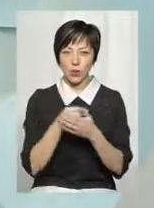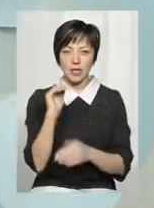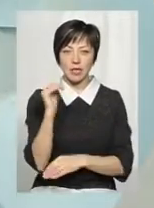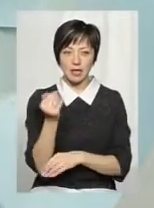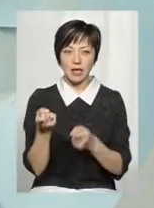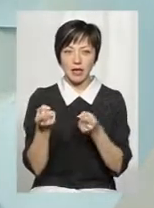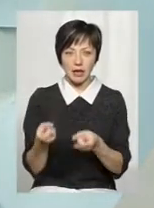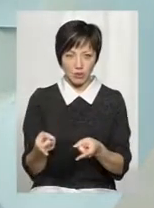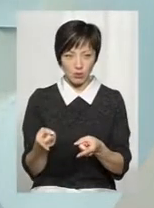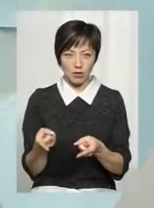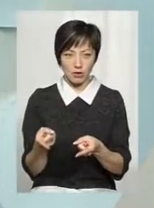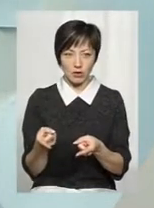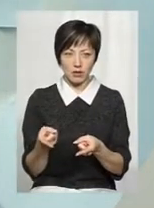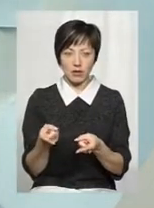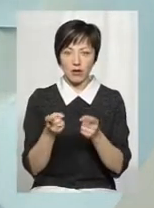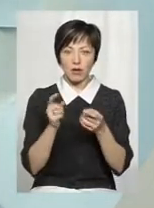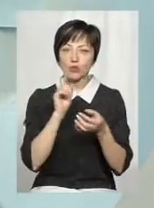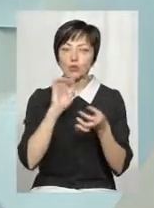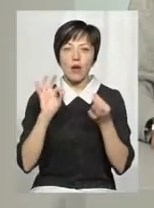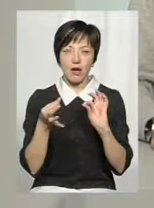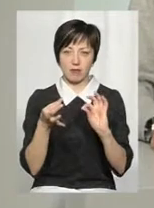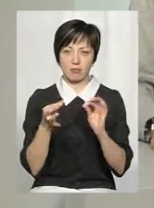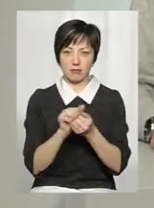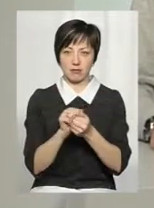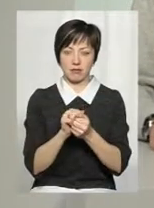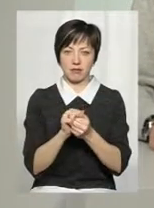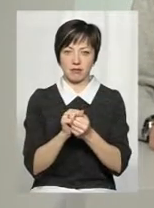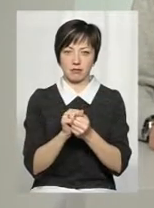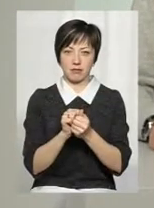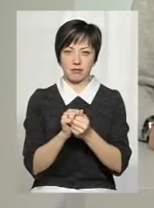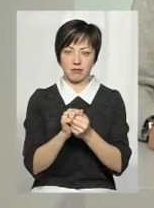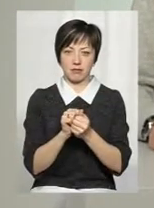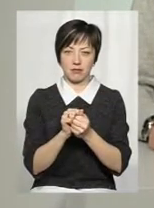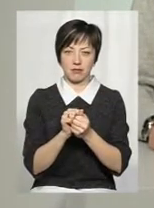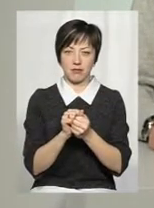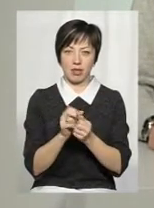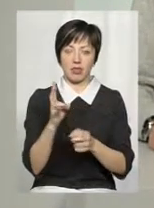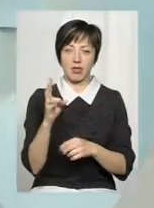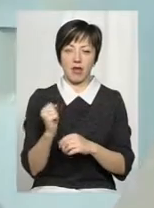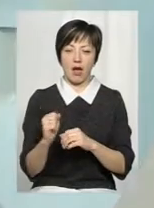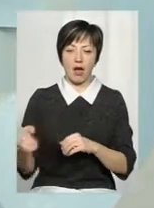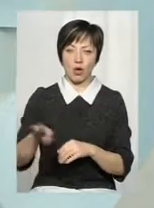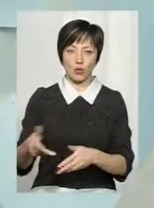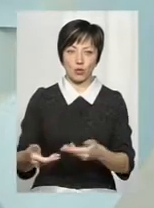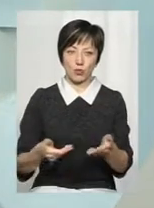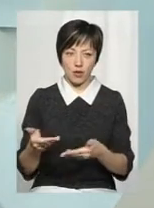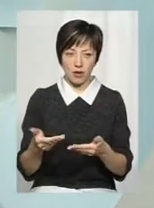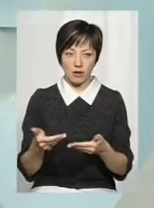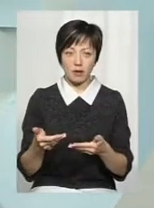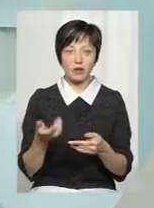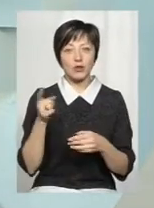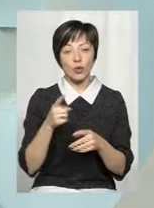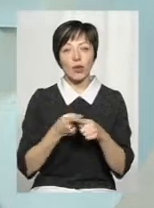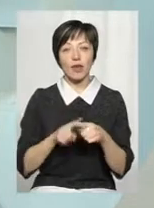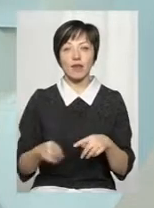кинути обгортку від цукерки на тротуар. То